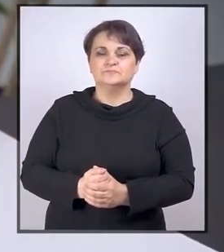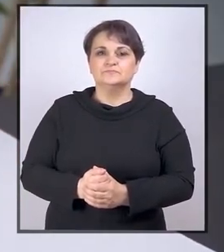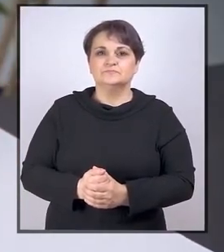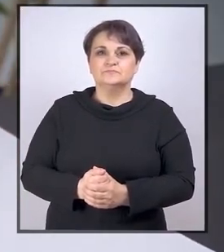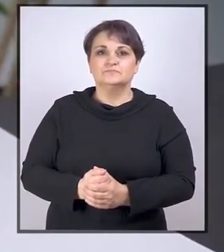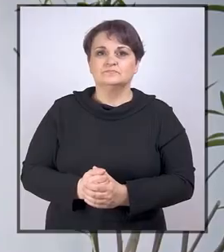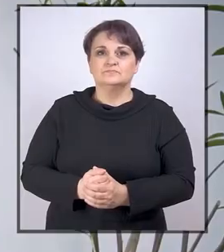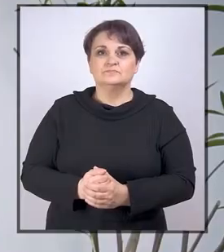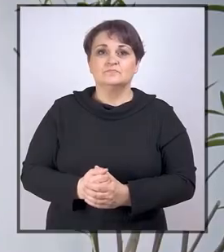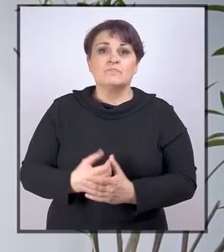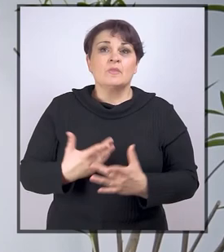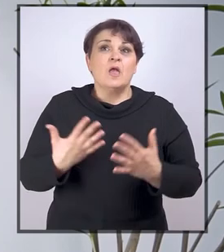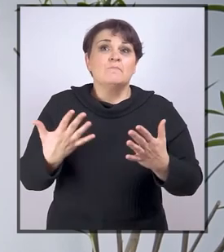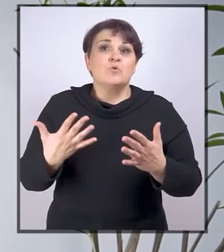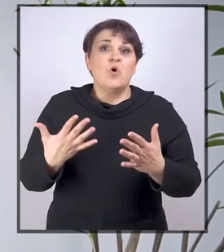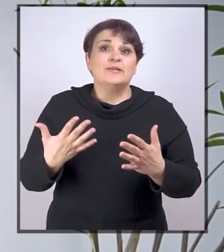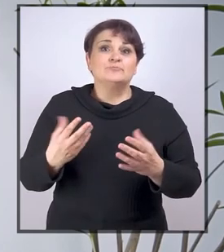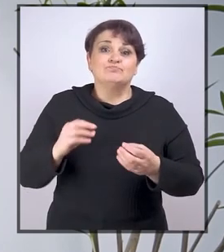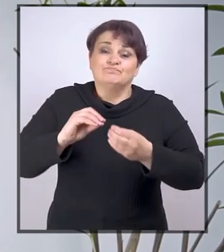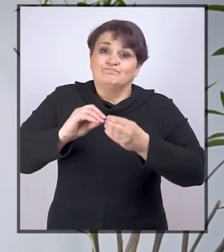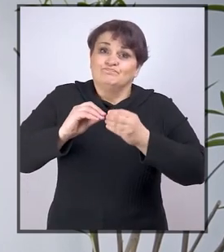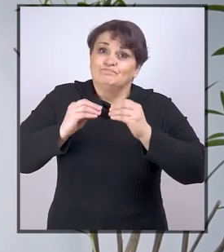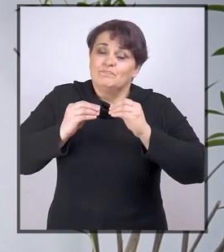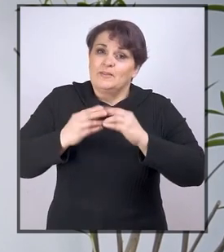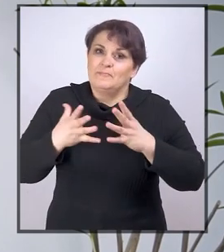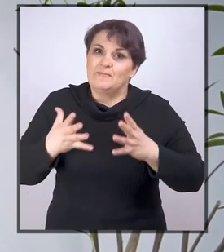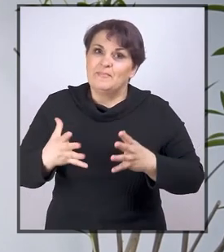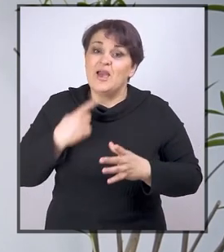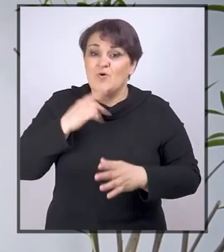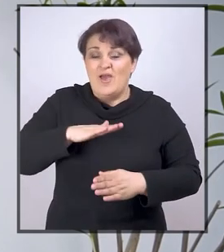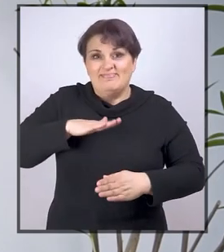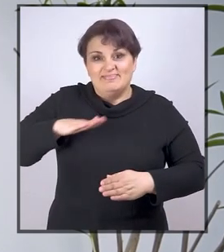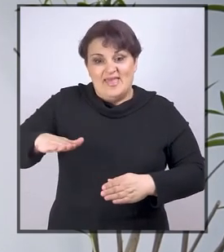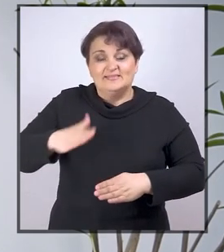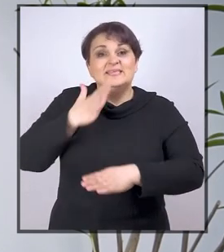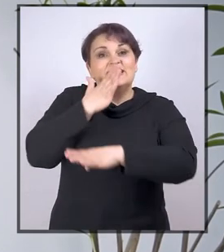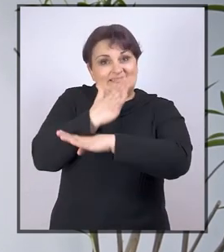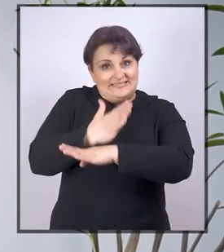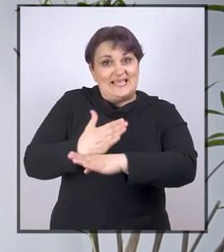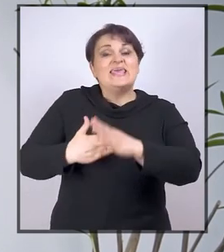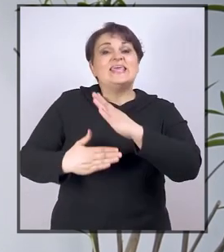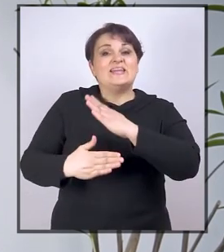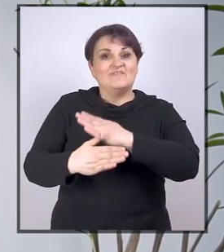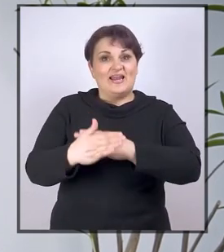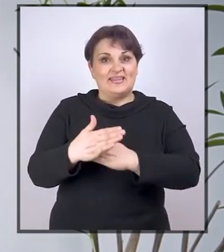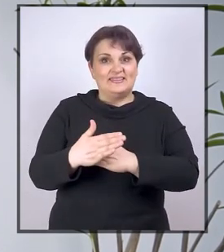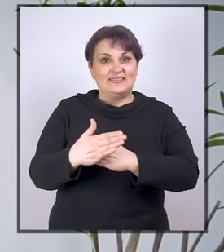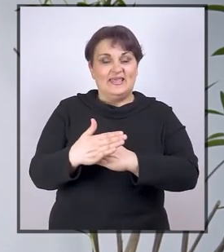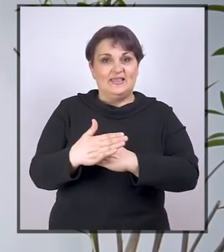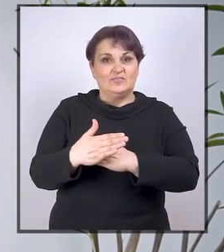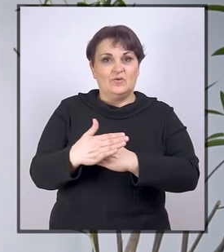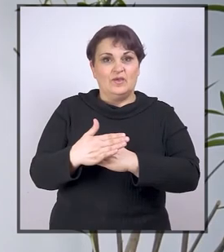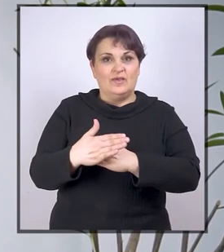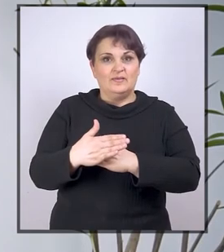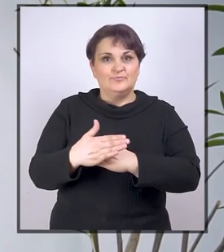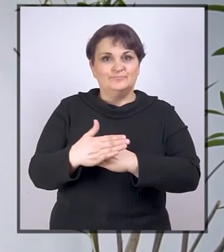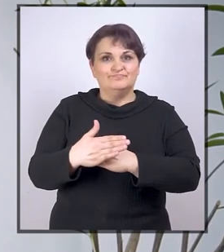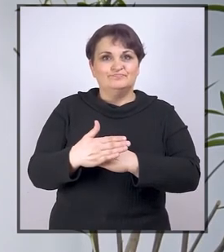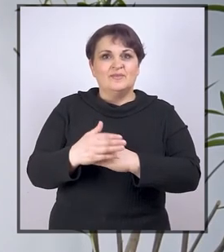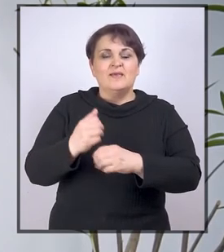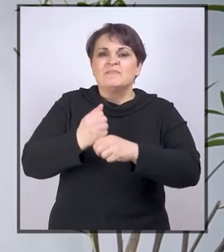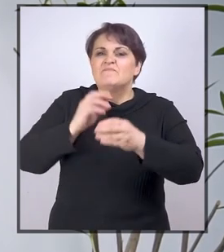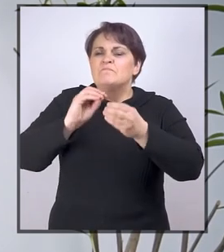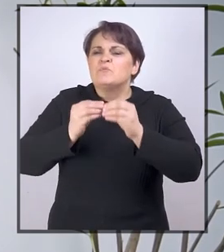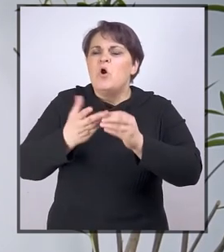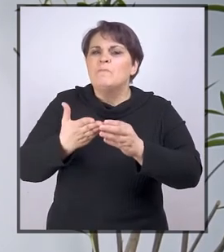Brojne su prepreke koje djeci sa invaliditetom ometaju